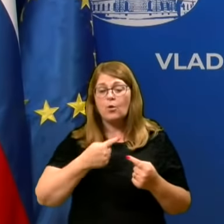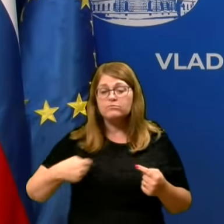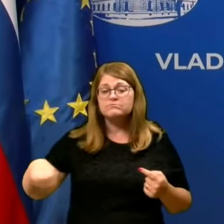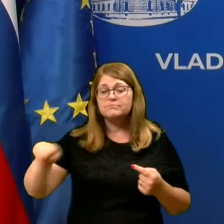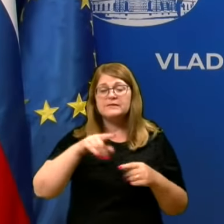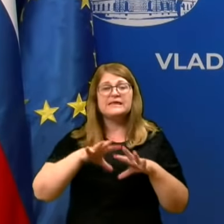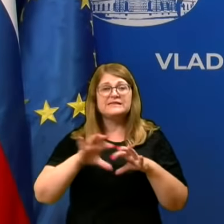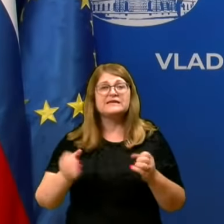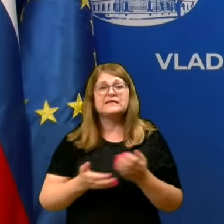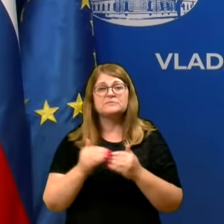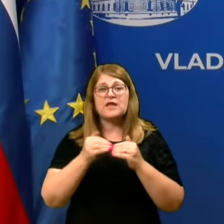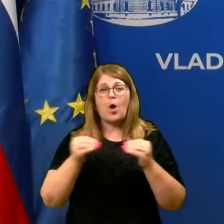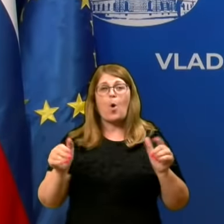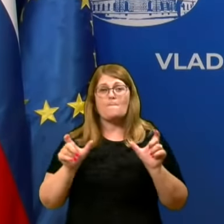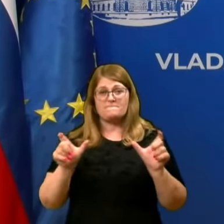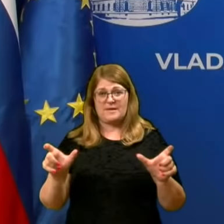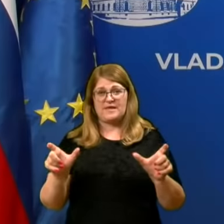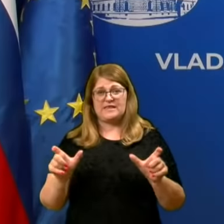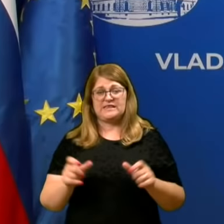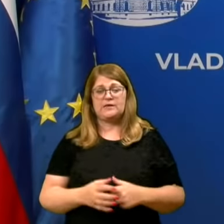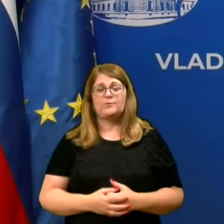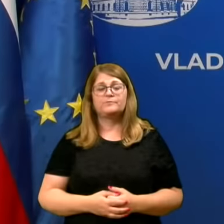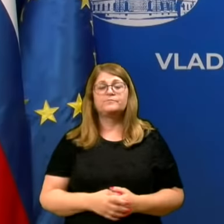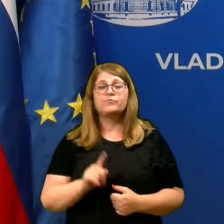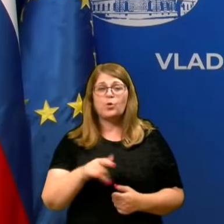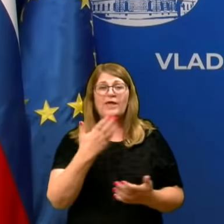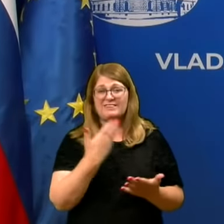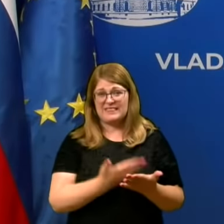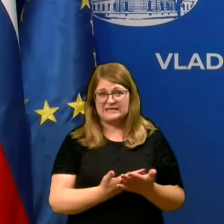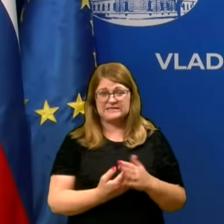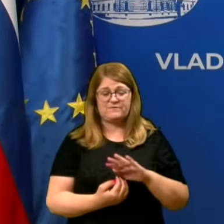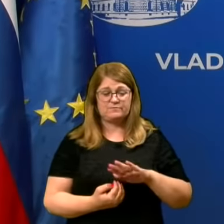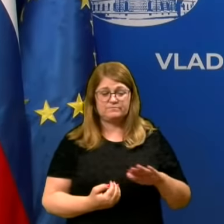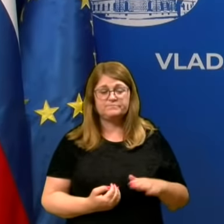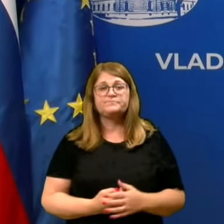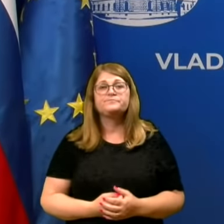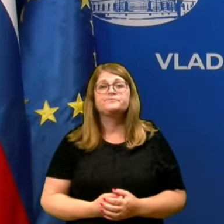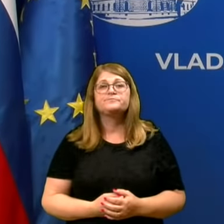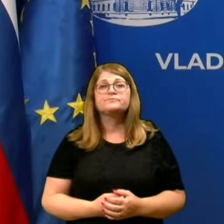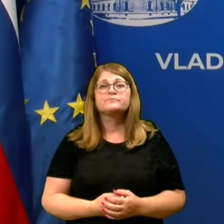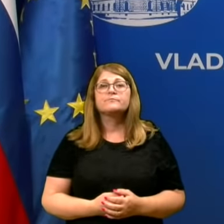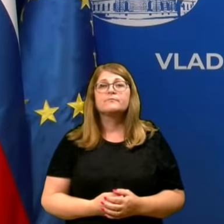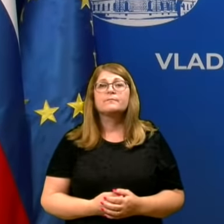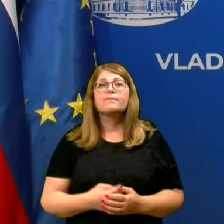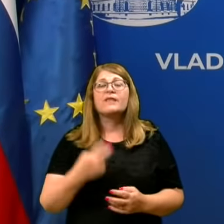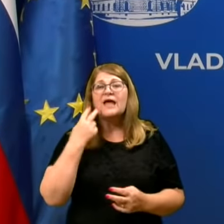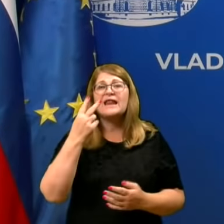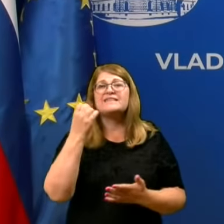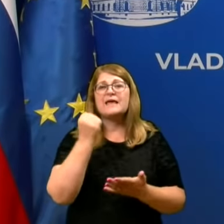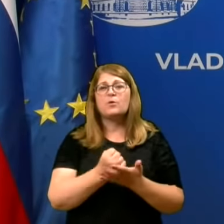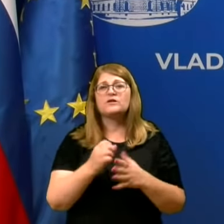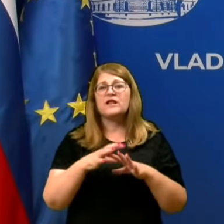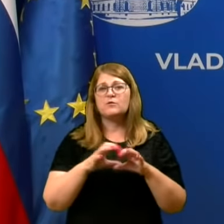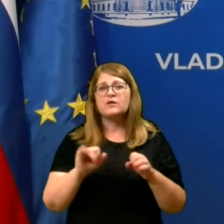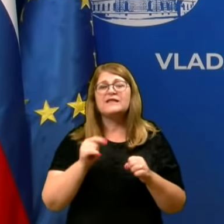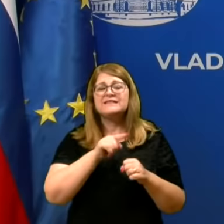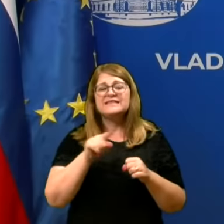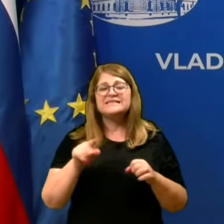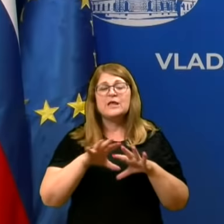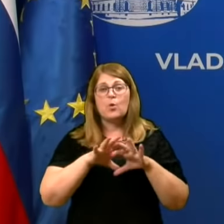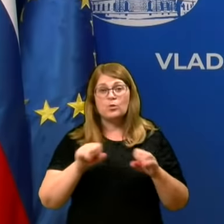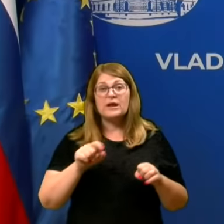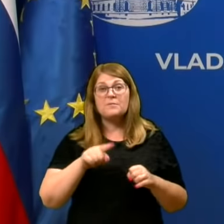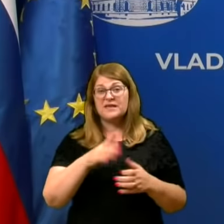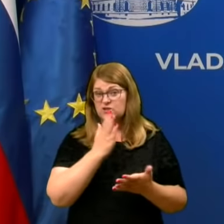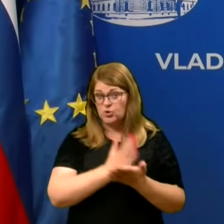naredi za omejiti ta virus. To je epidemiološko dejstvo. Zdaj pa, glede postrovanja ukrepov, pa je pomembno, da tisti ukrepi, ki